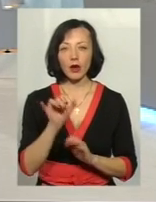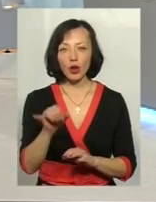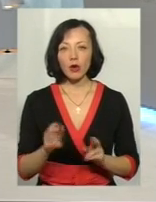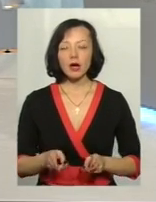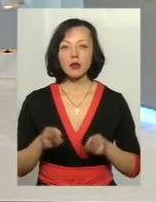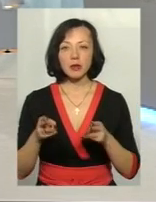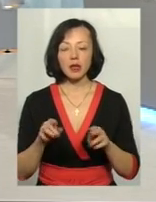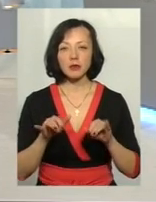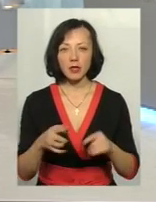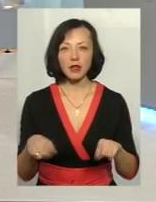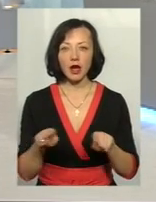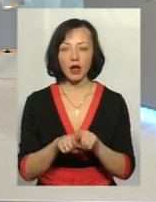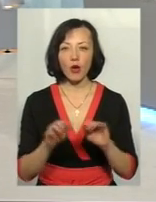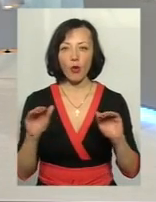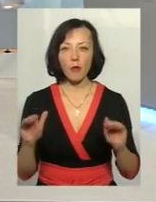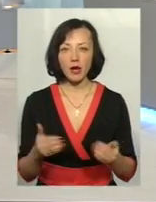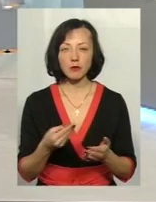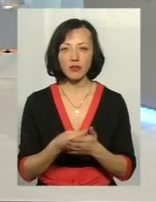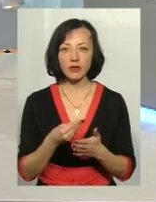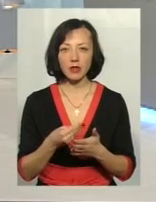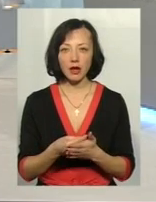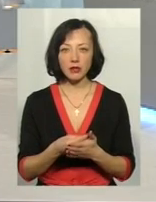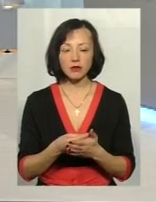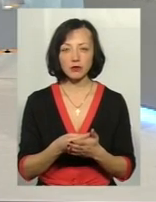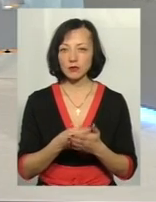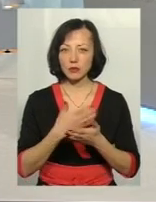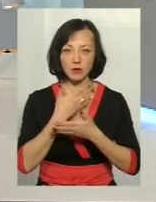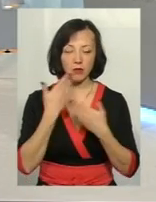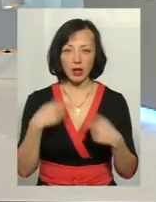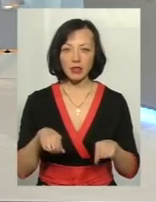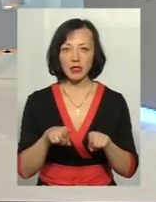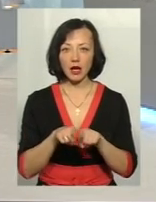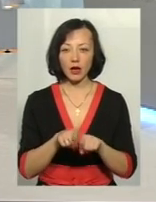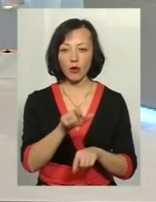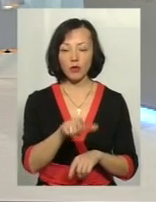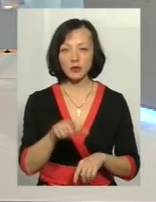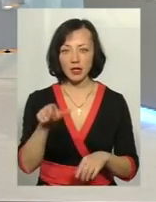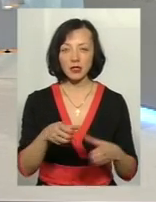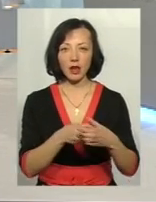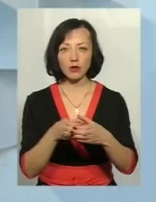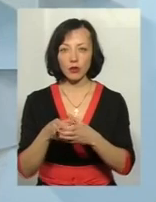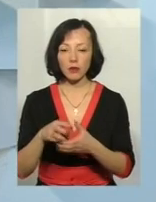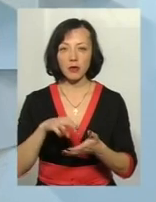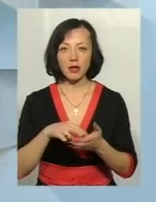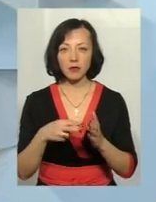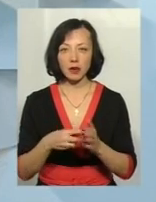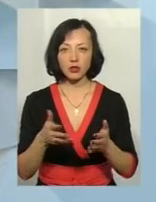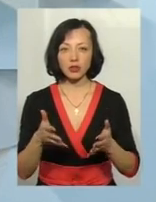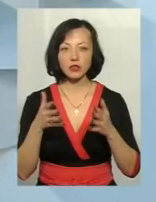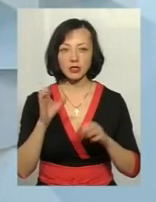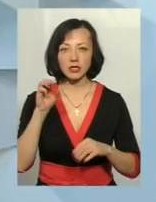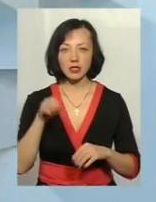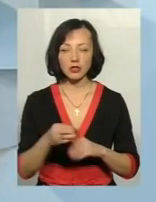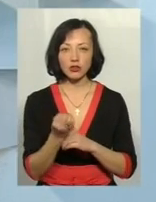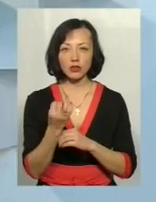провадженнях таких обмежень по фінансовому цензу немає. Такі суб'єкти категорії передбачені чітко у статті